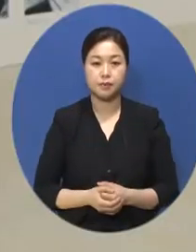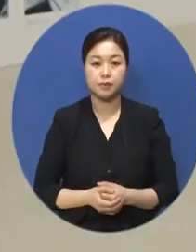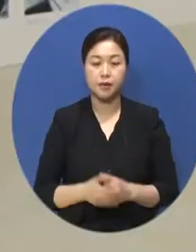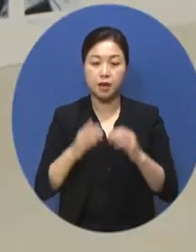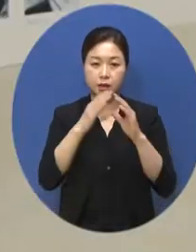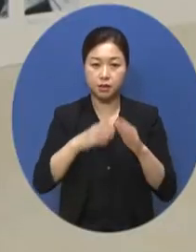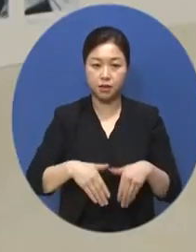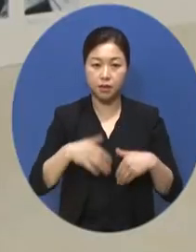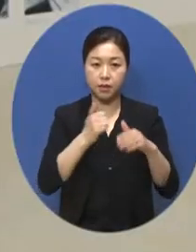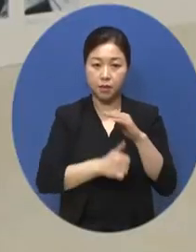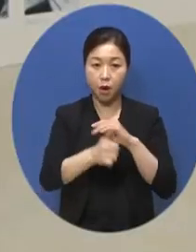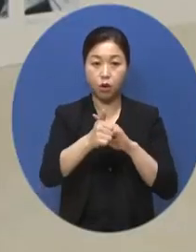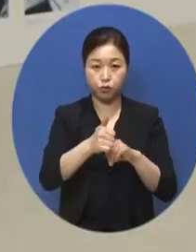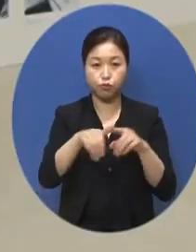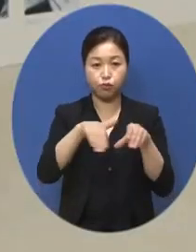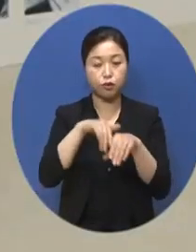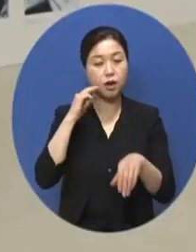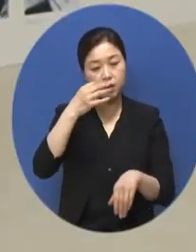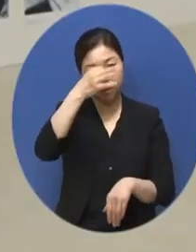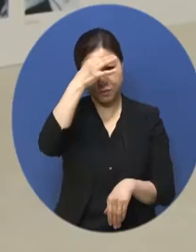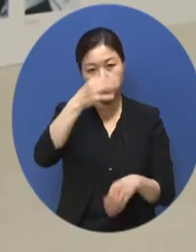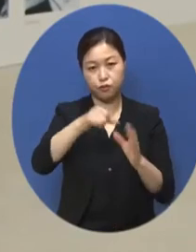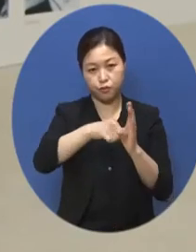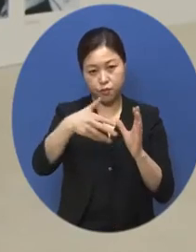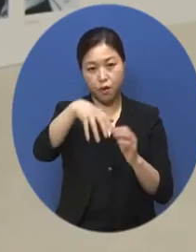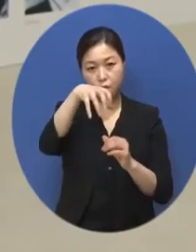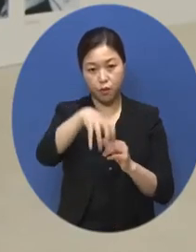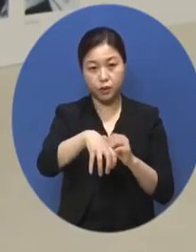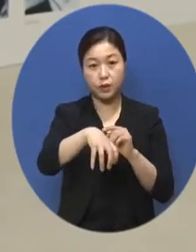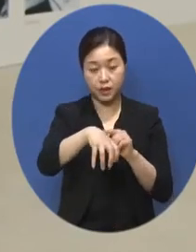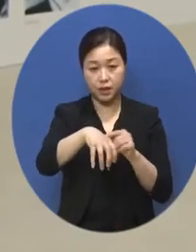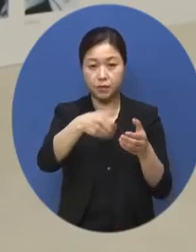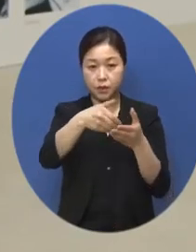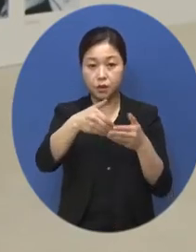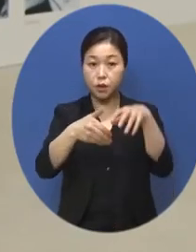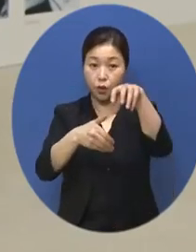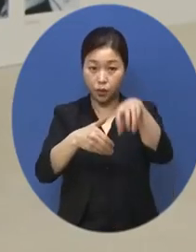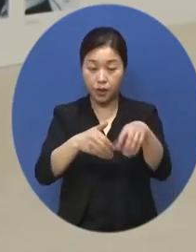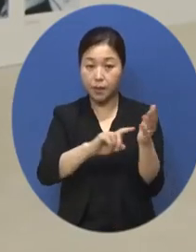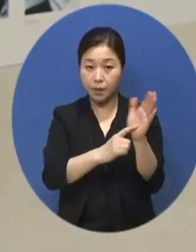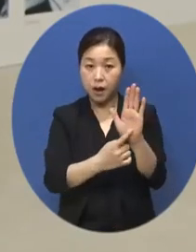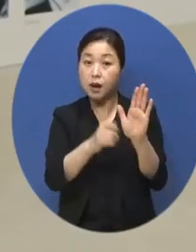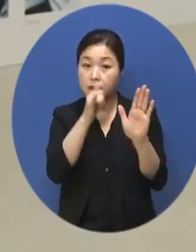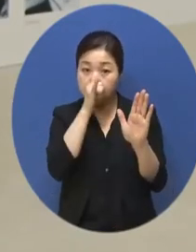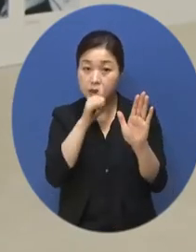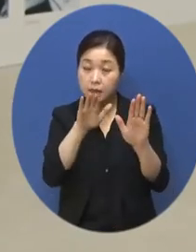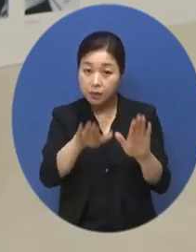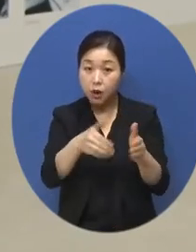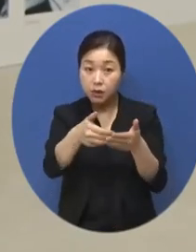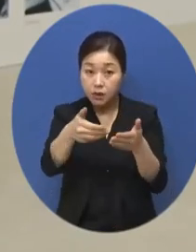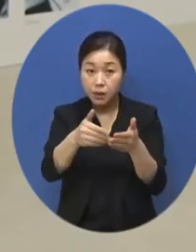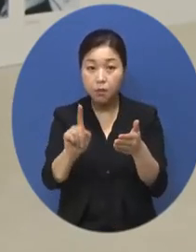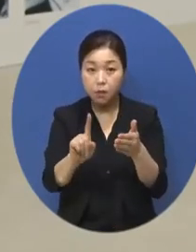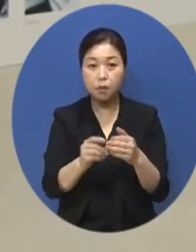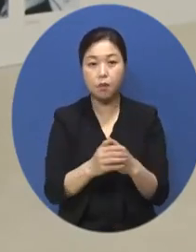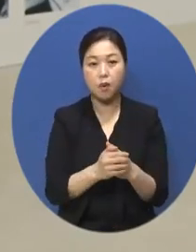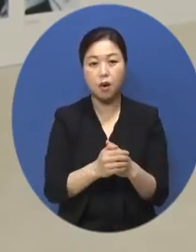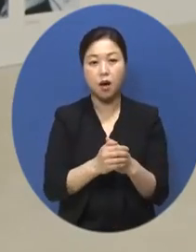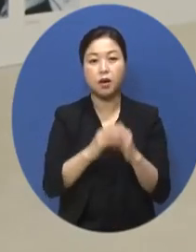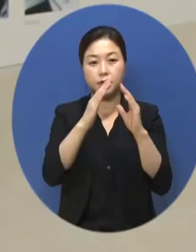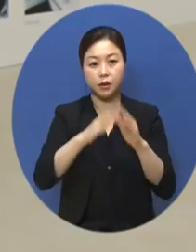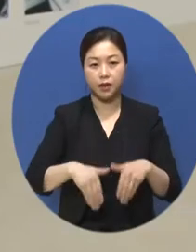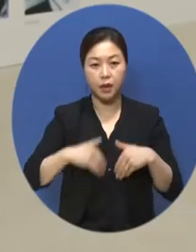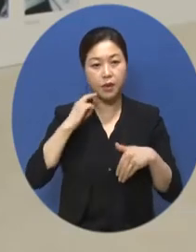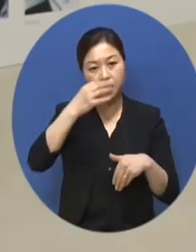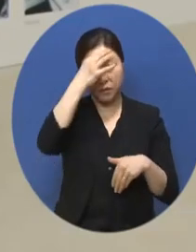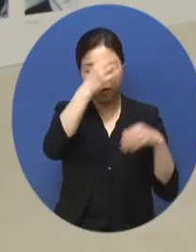전남을 대표하는 문화예술의 명소 전남 도립 미술관에서 선보이고 있는 이번 작품들은 전남의 예술 전통과